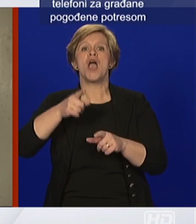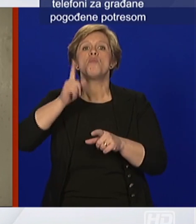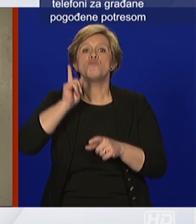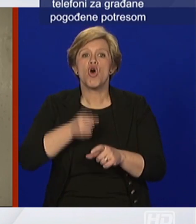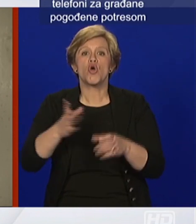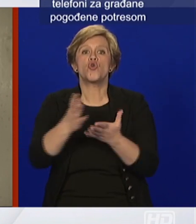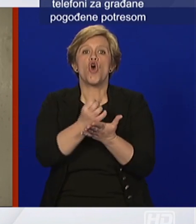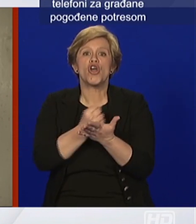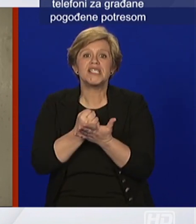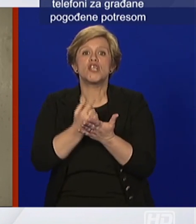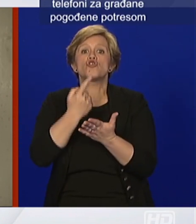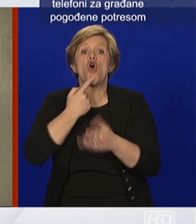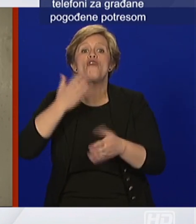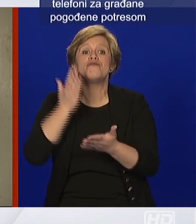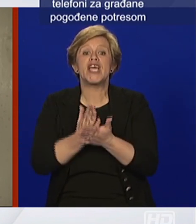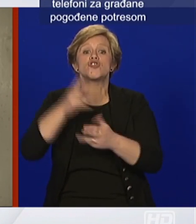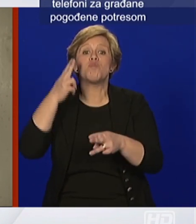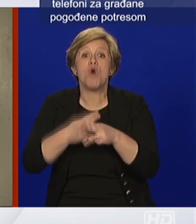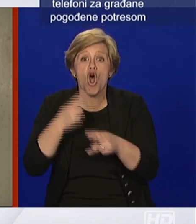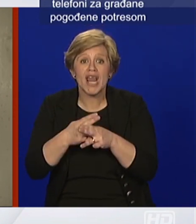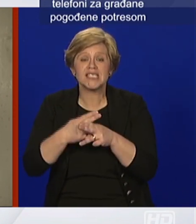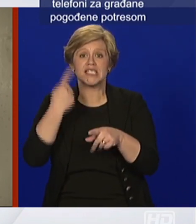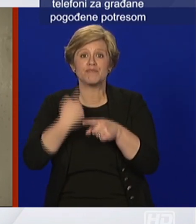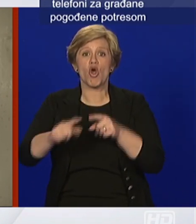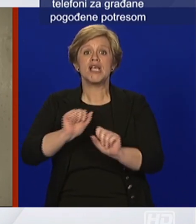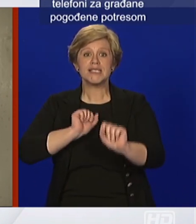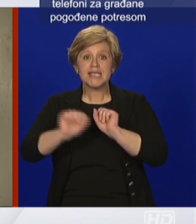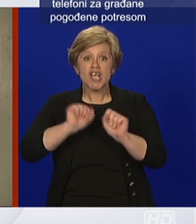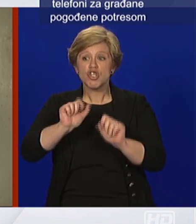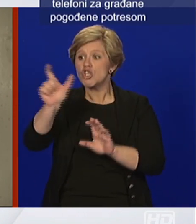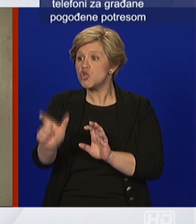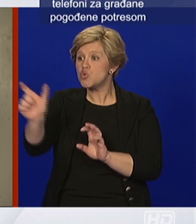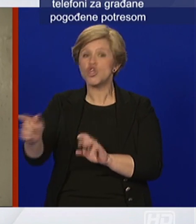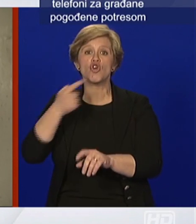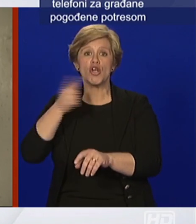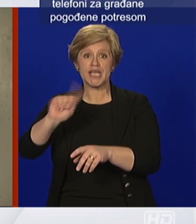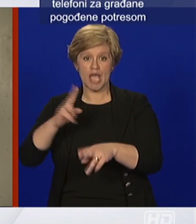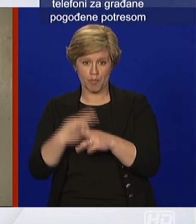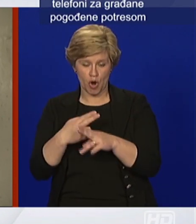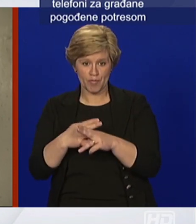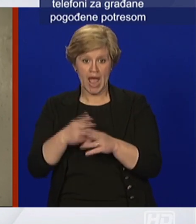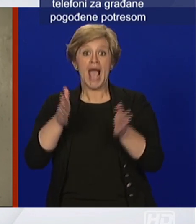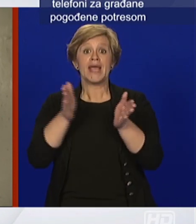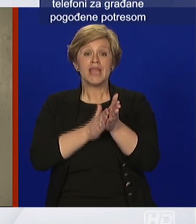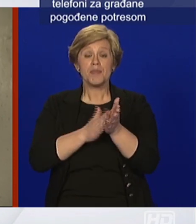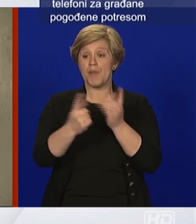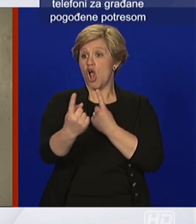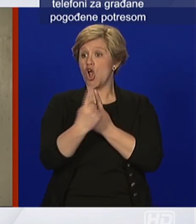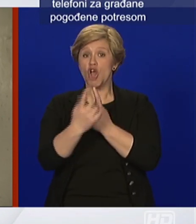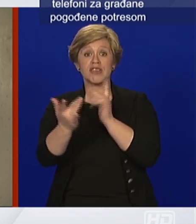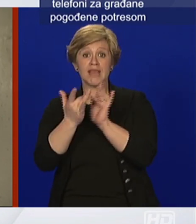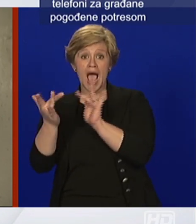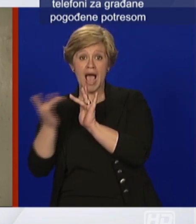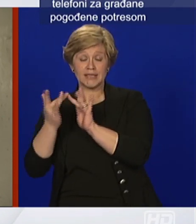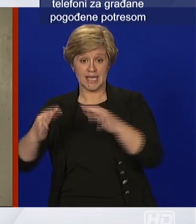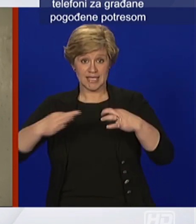oni koji nisu bolesni. Za pregledavanje pacijenata, za kontakte koje imaju liječnice i drugo zdravstvene osoblje